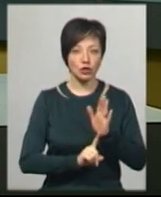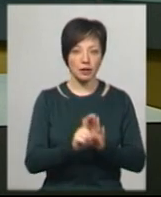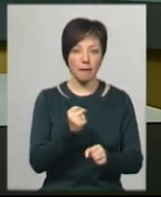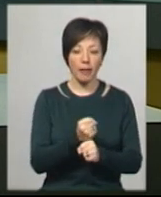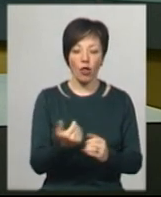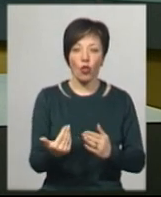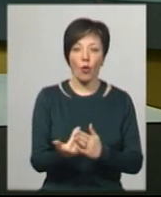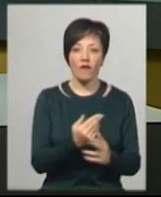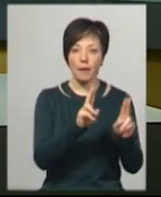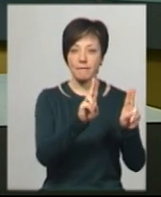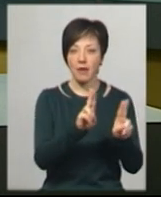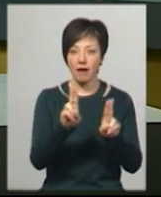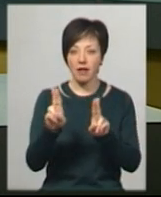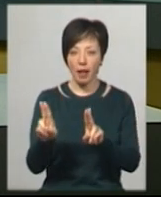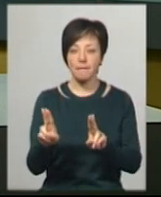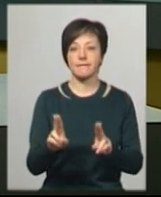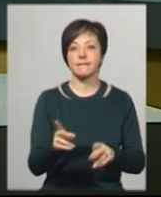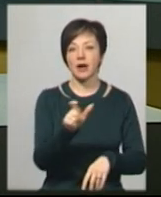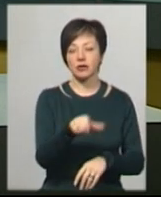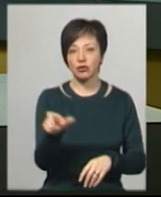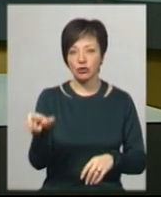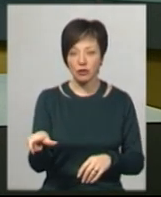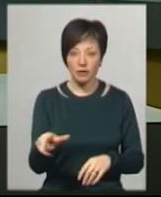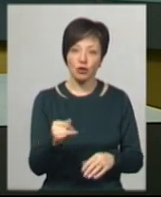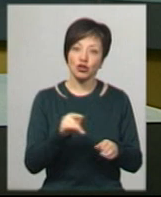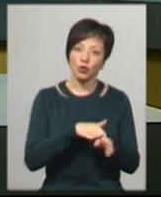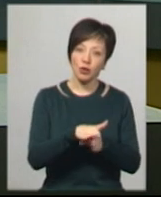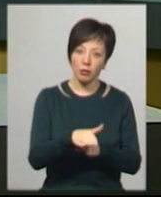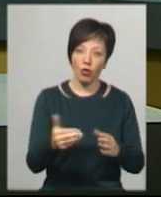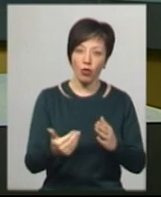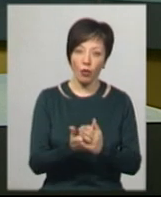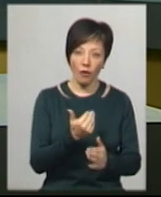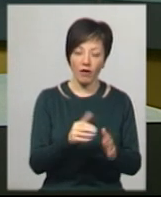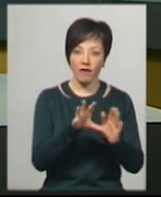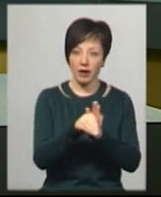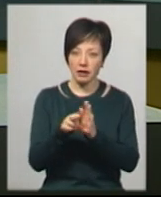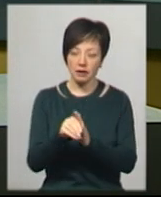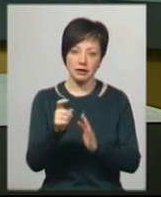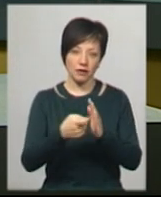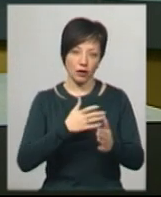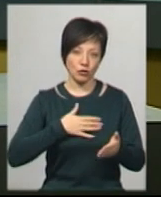нові правила перевезення пасажирів. Чи дотримуються в місті нововведень, дізнавалась Леся Боровець.